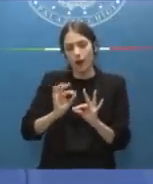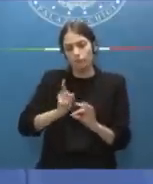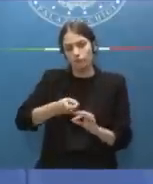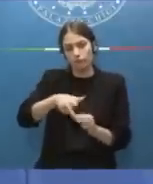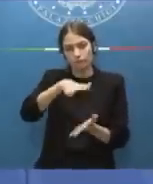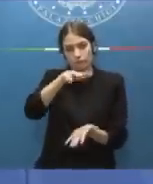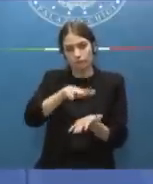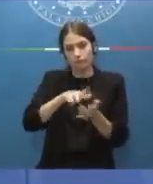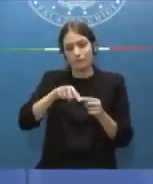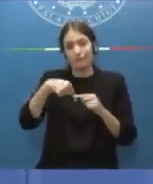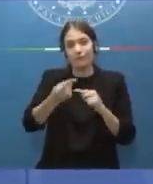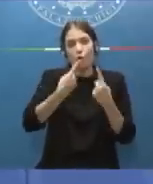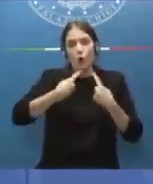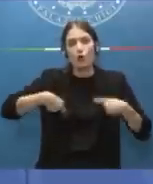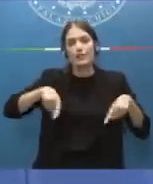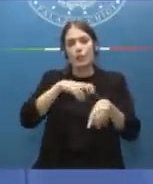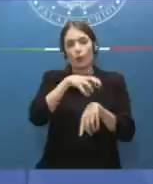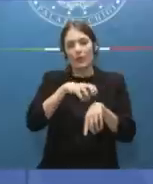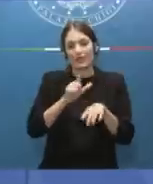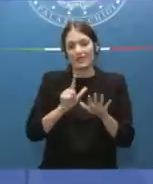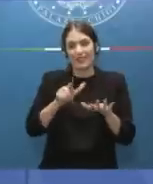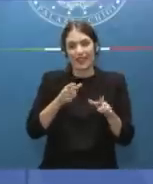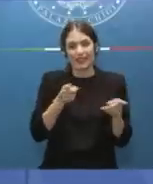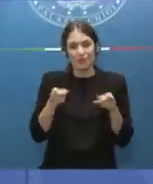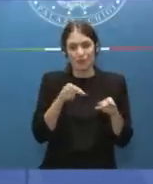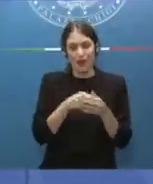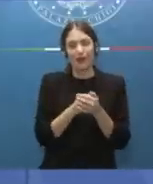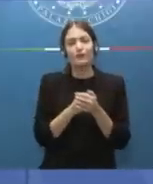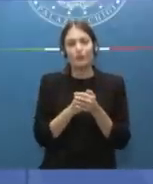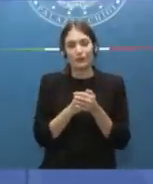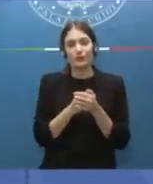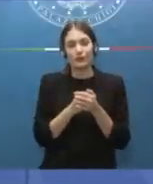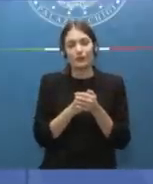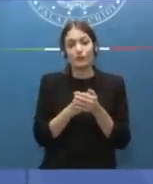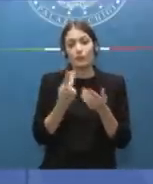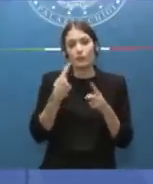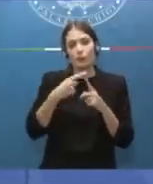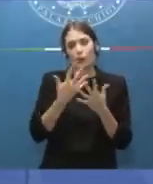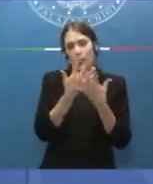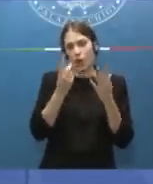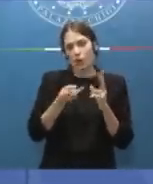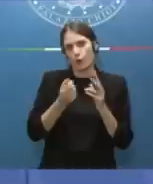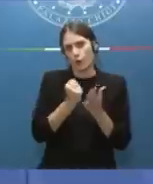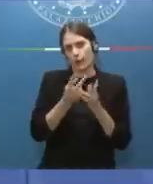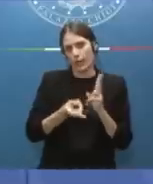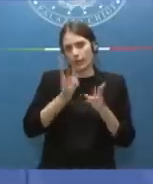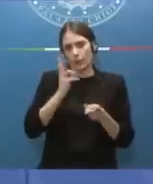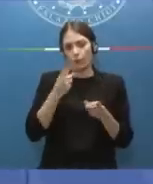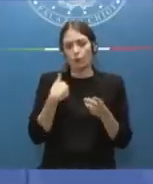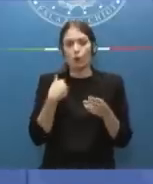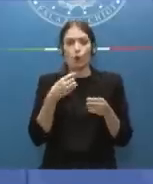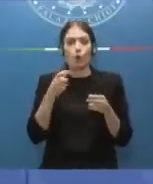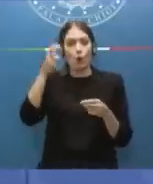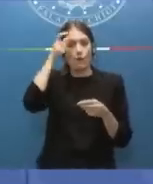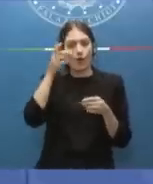nel prossimo Consiglio dei Ministri di questa settimana. Dopodiché, ovviamente, questo è molto importante per un corretto funzionamento del Governo,